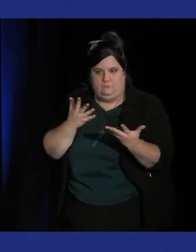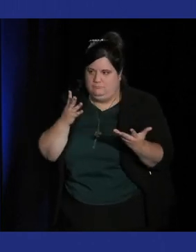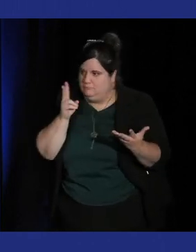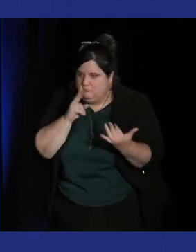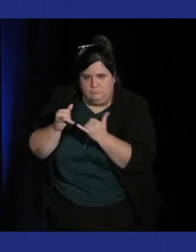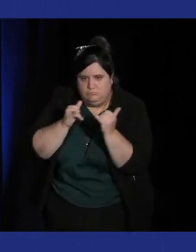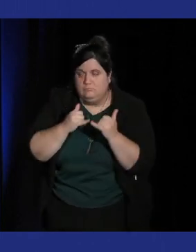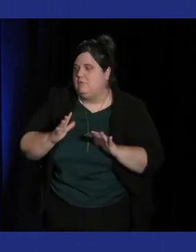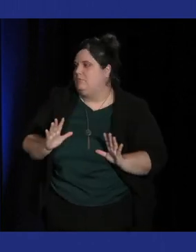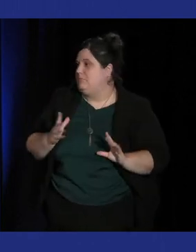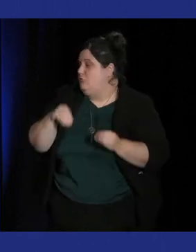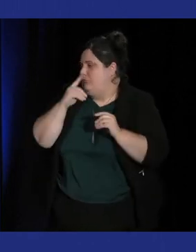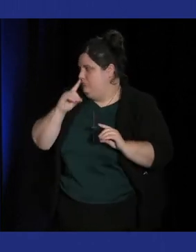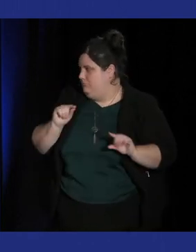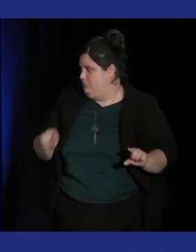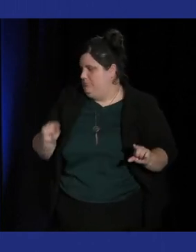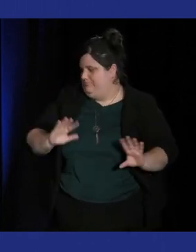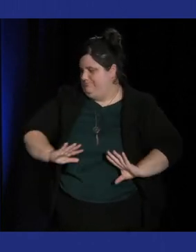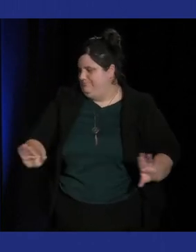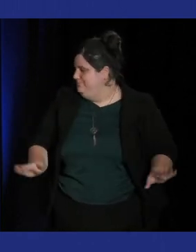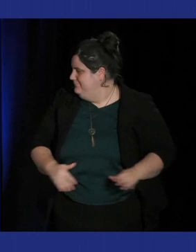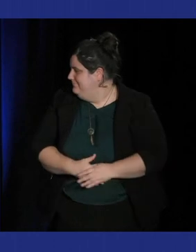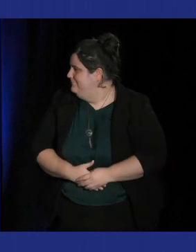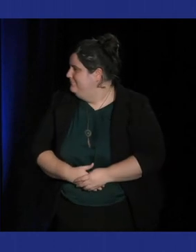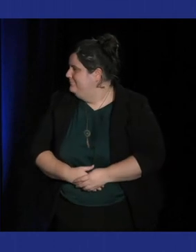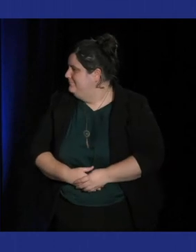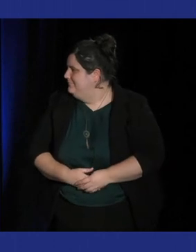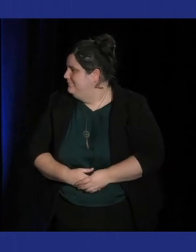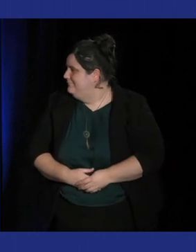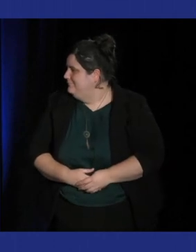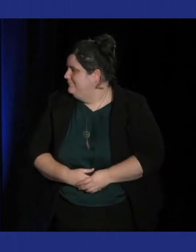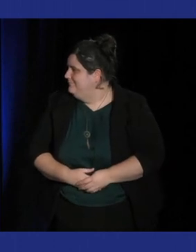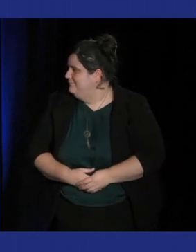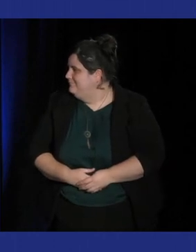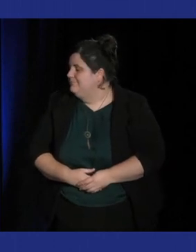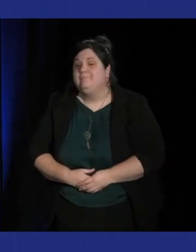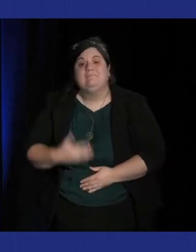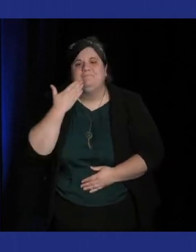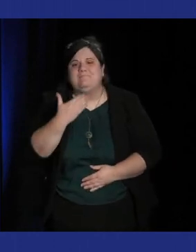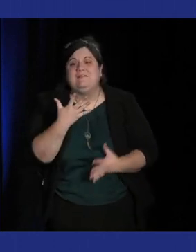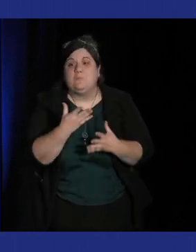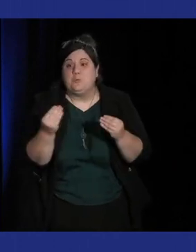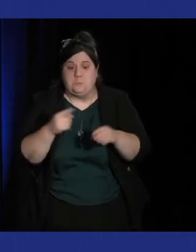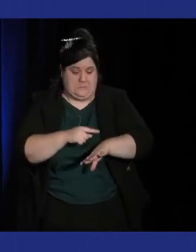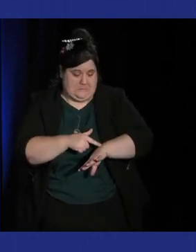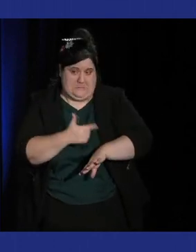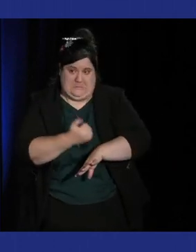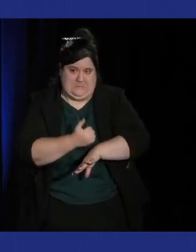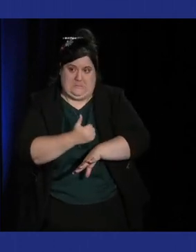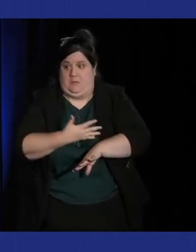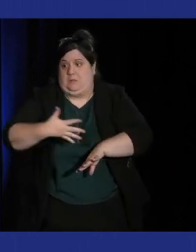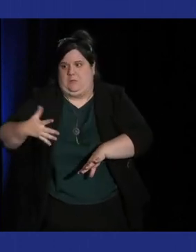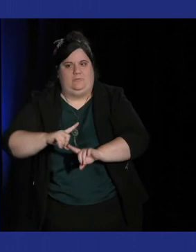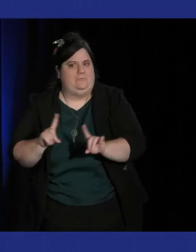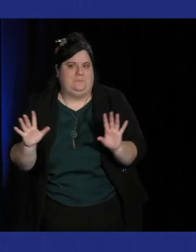beaucoup je suis désolée on ne va pas pouvoir